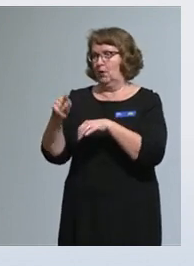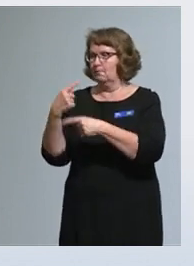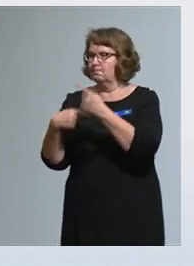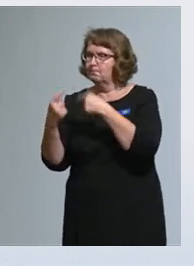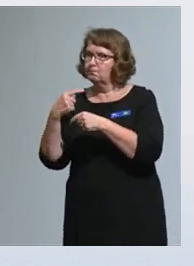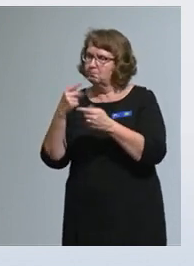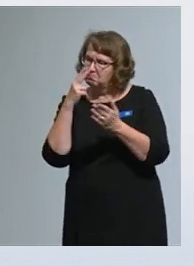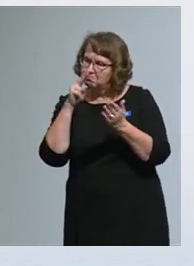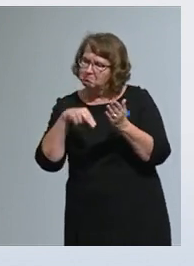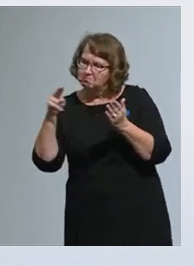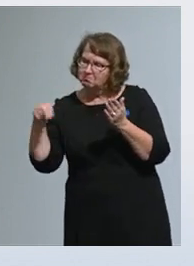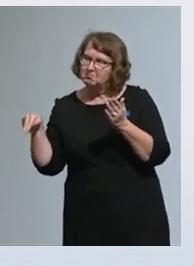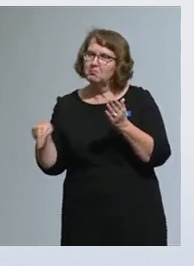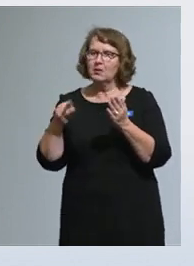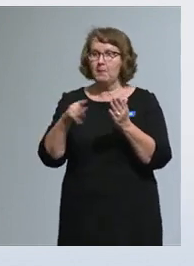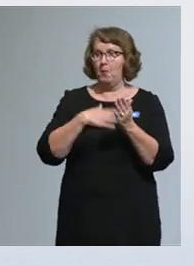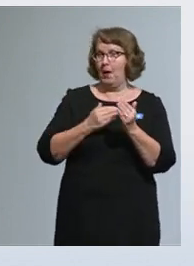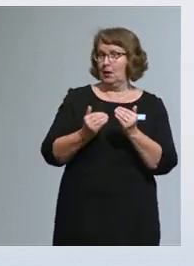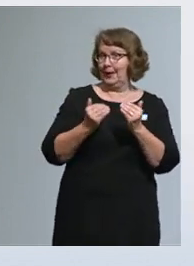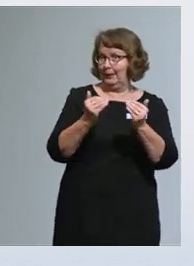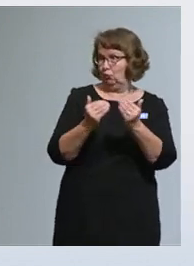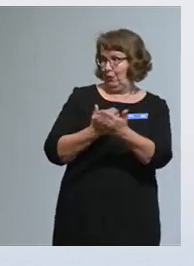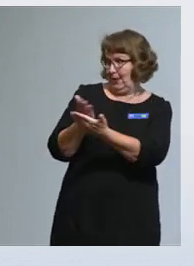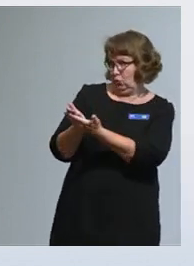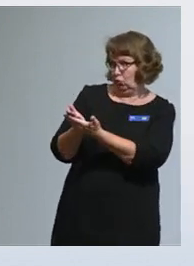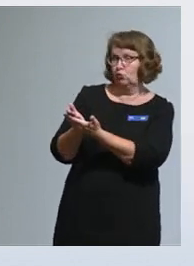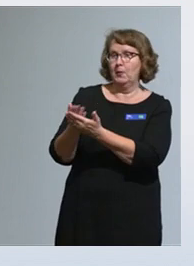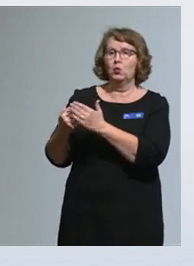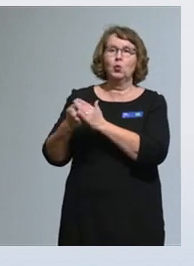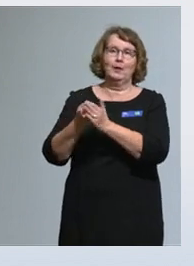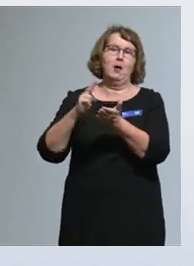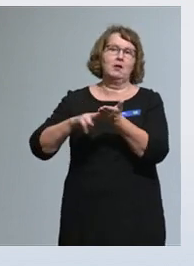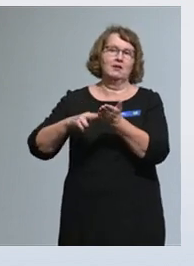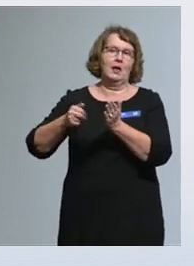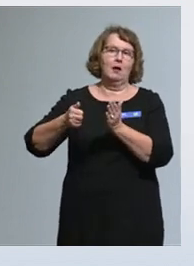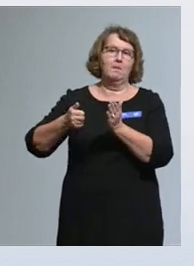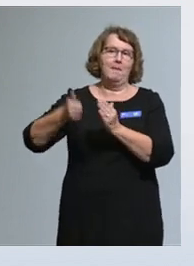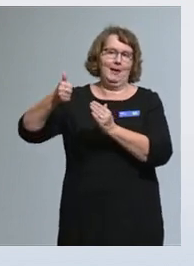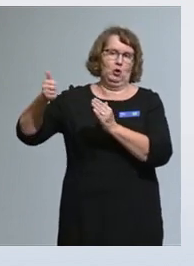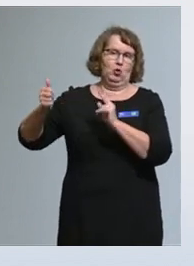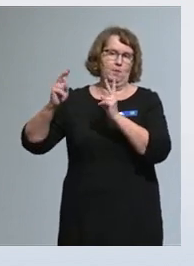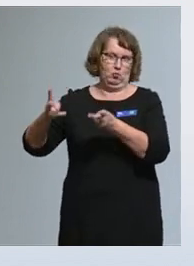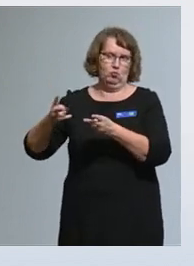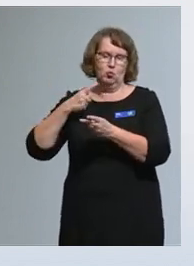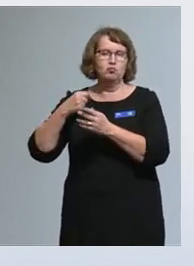kehityssuunnalle vahvan tuen myös kansliapäällikköjen toimesta.